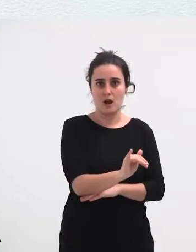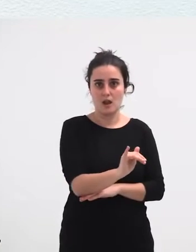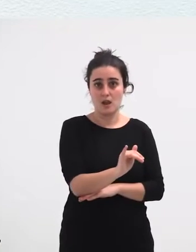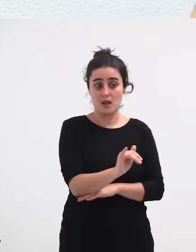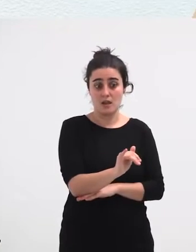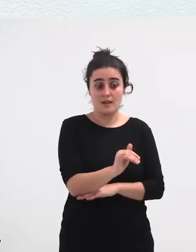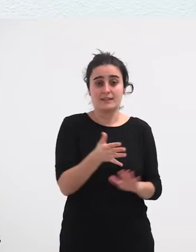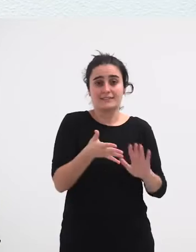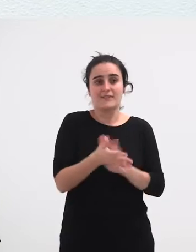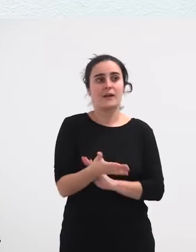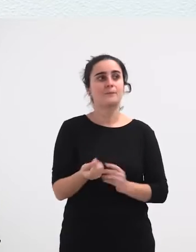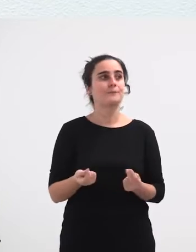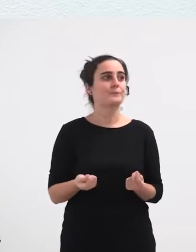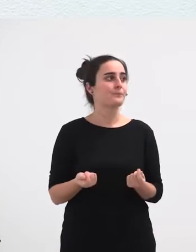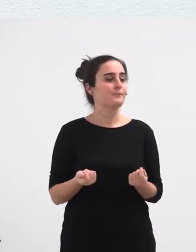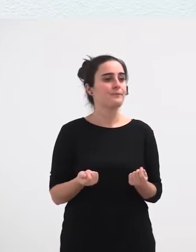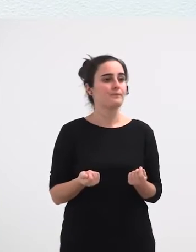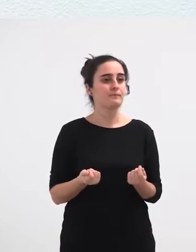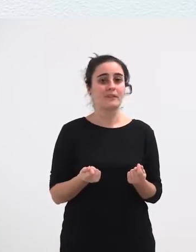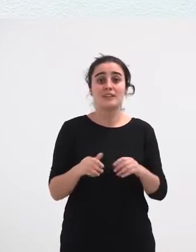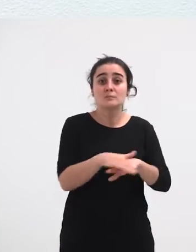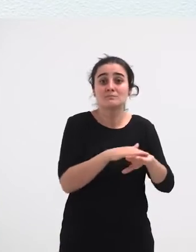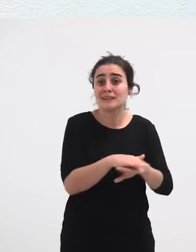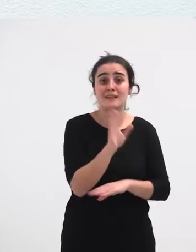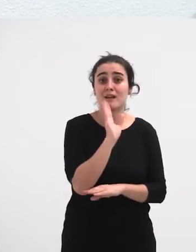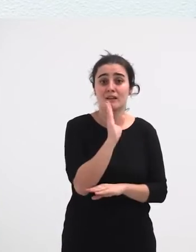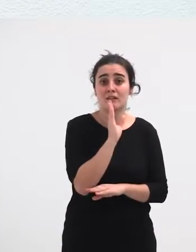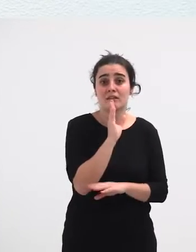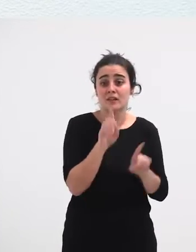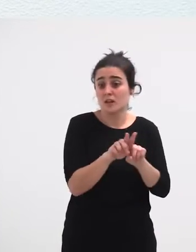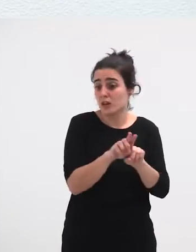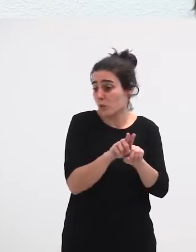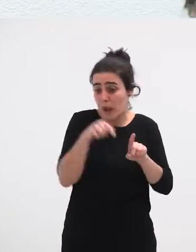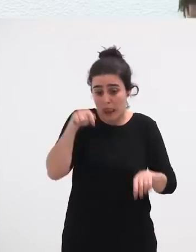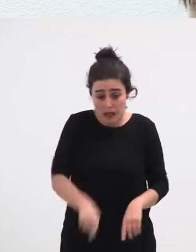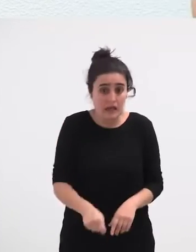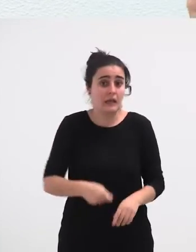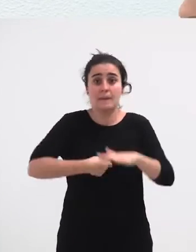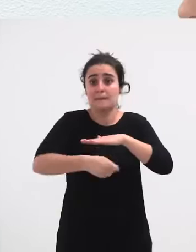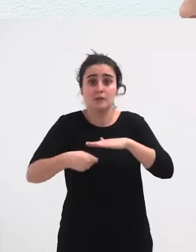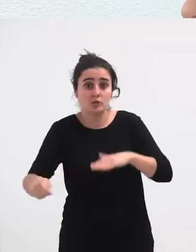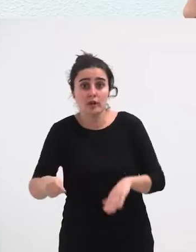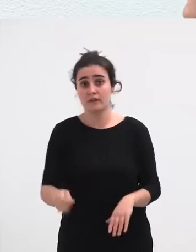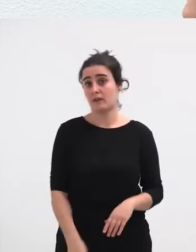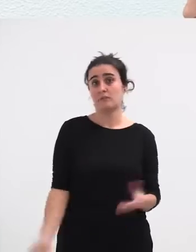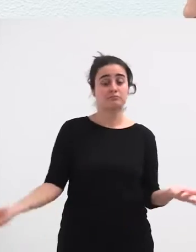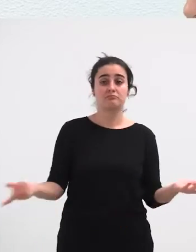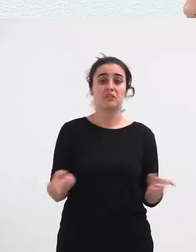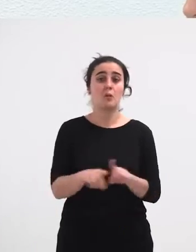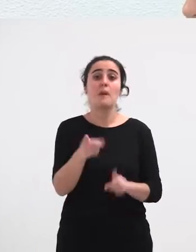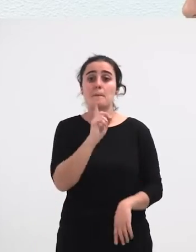Bera Bera Gasteizzen Barakaldon Edo Edo Lekeitio